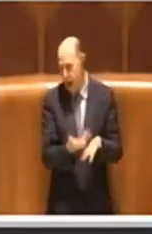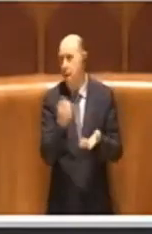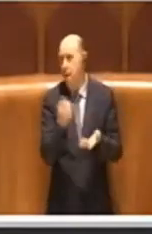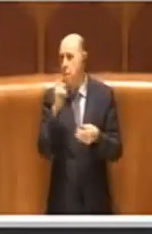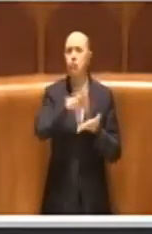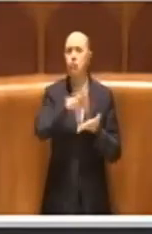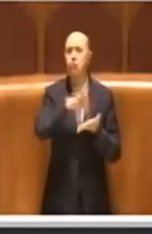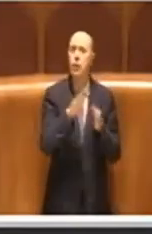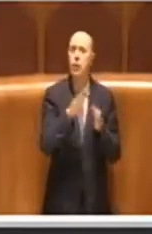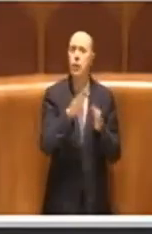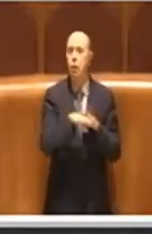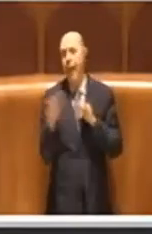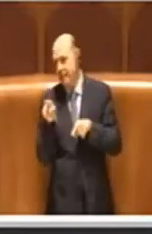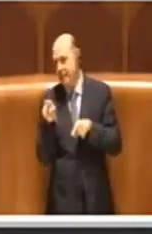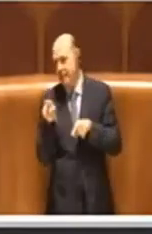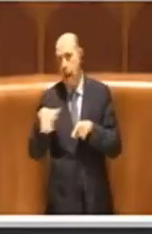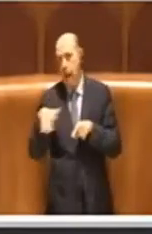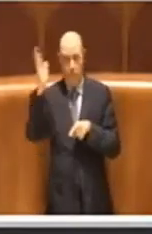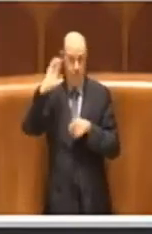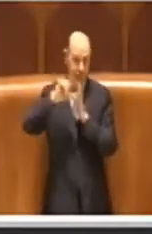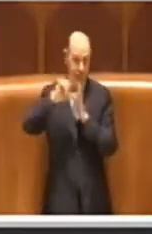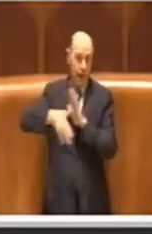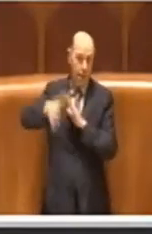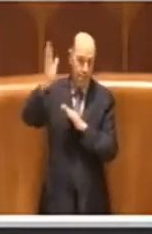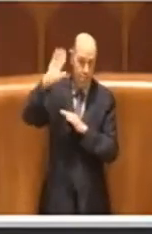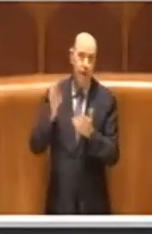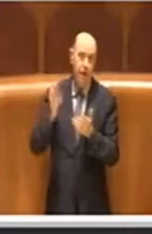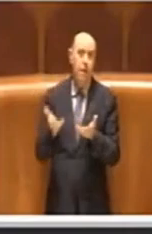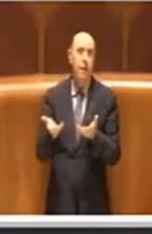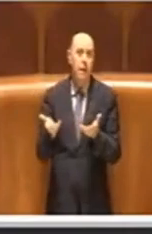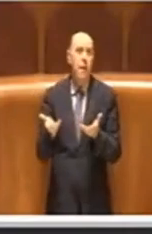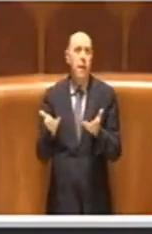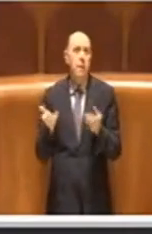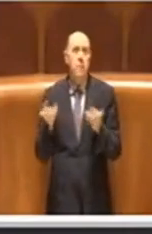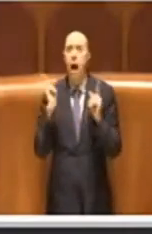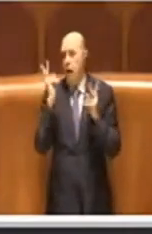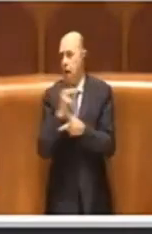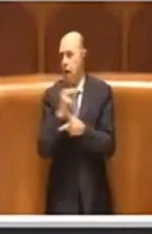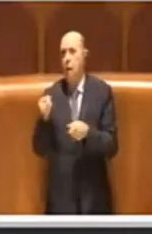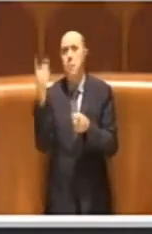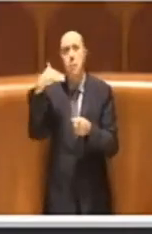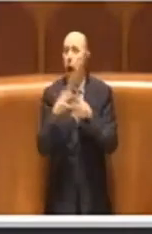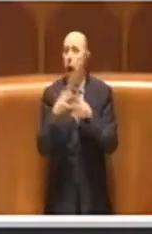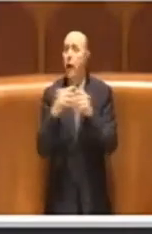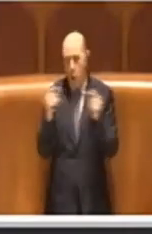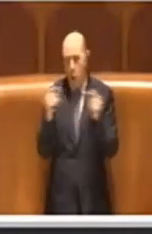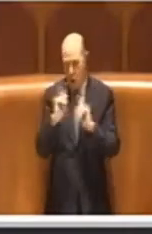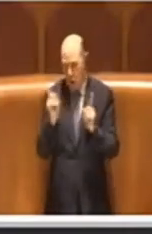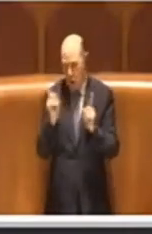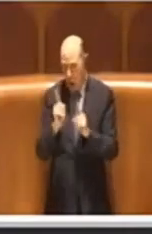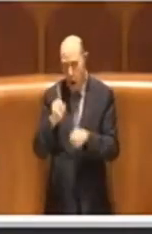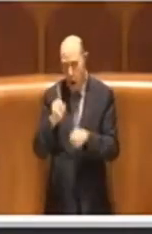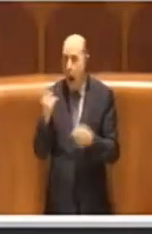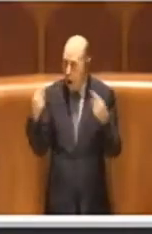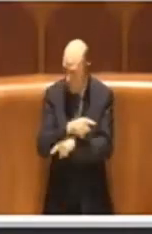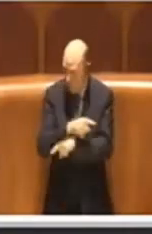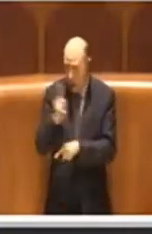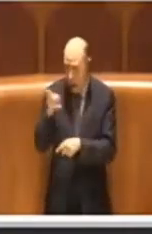centrodestra ai tempi non è che abbia assolutamente risolto, anzi per alcuni versi ha anche complicato